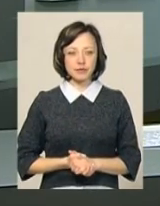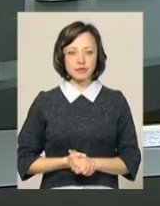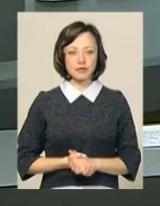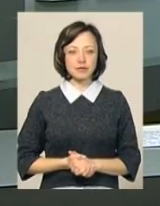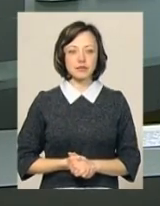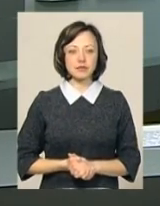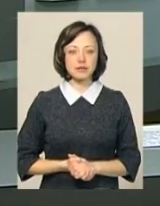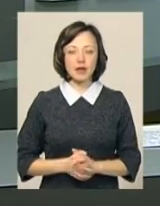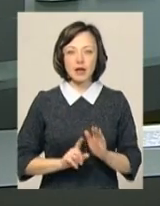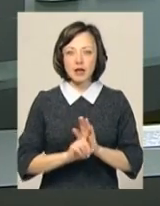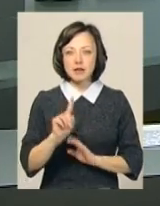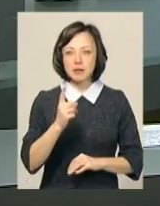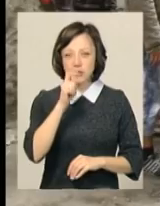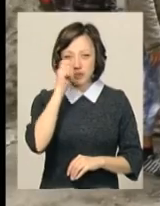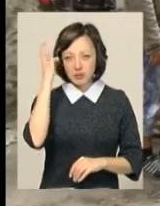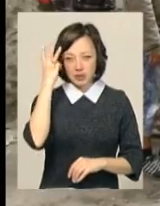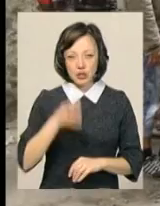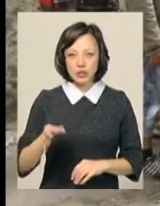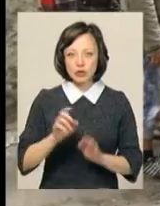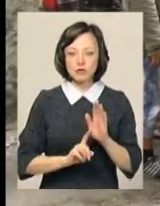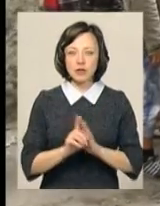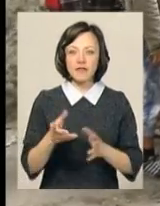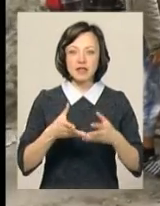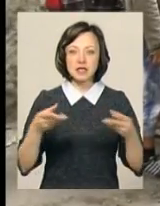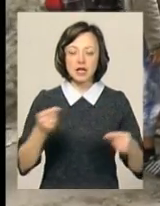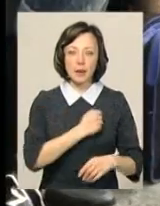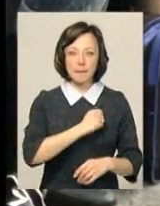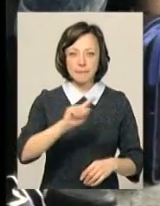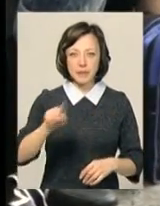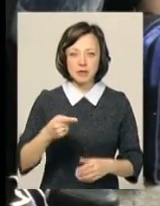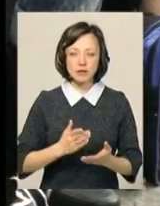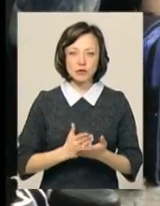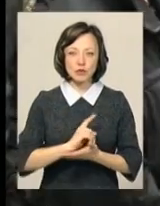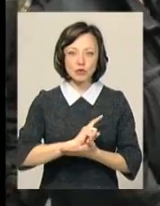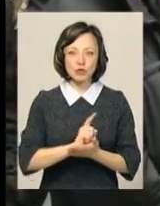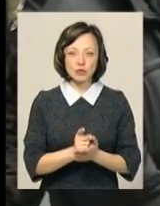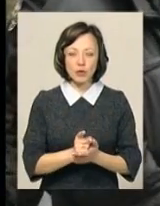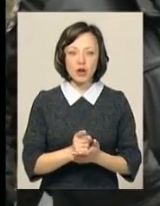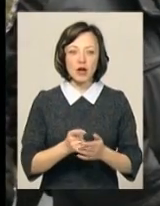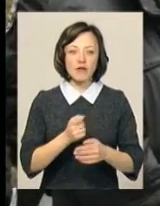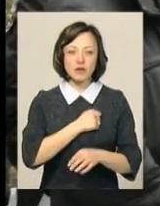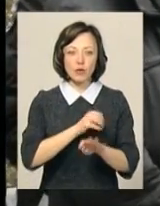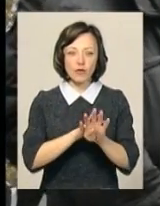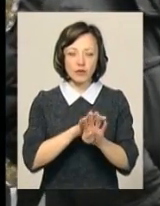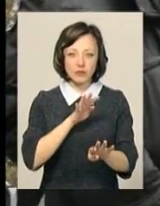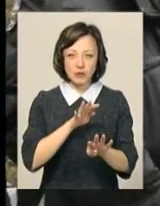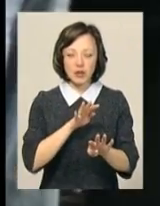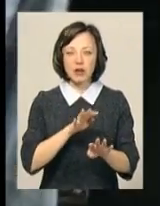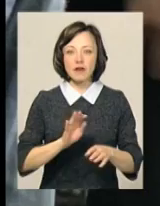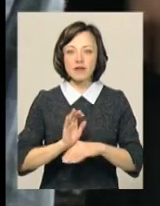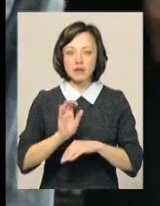З 1 квітня на Хмельниччині розпочинається весняний призов. На строкову службу до лав Збройних сил та інших військових формувань